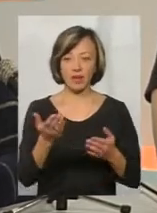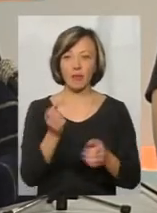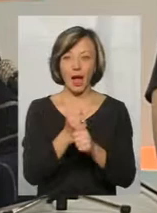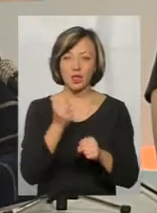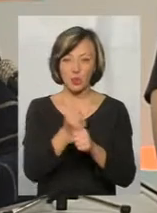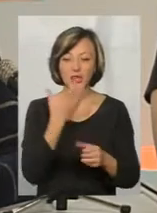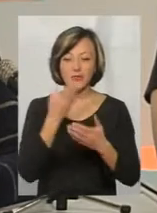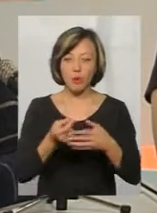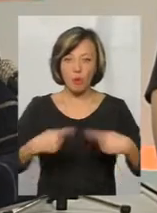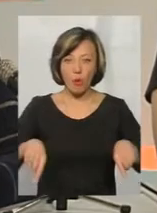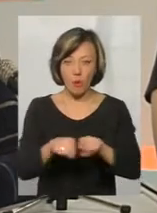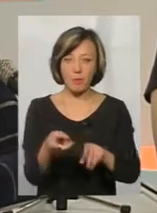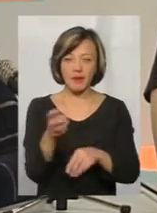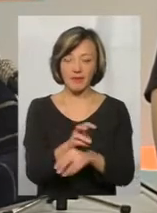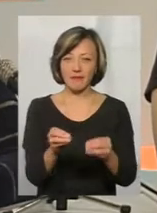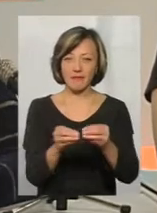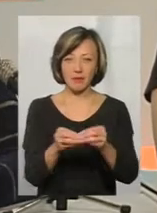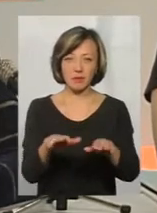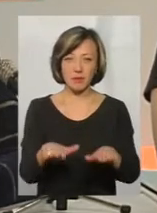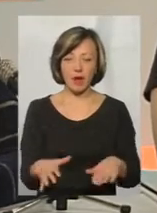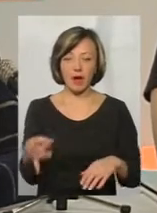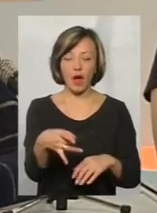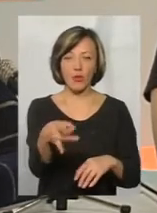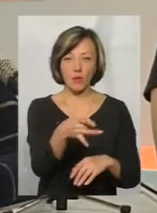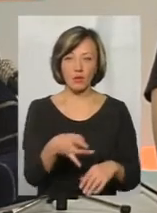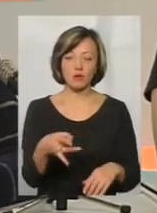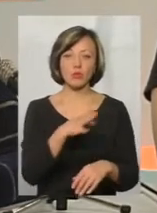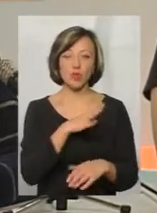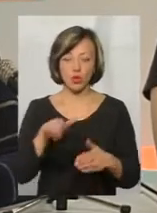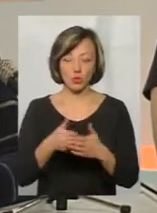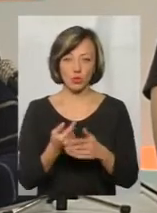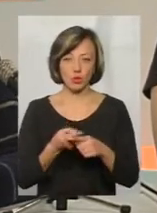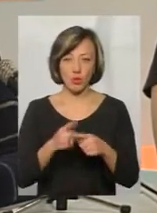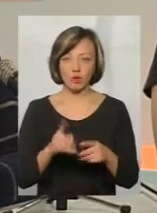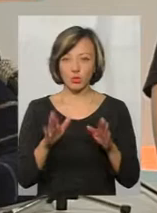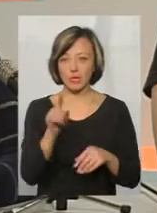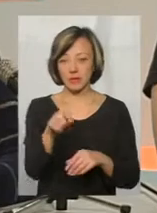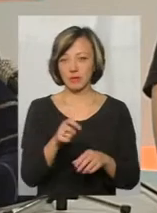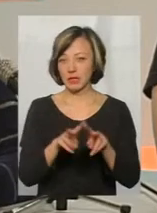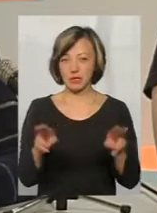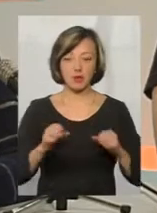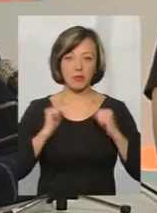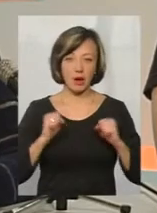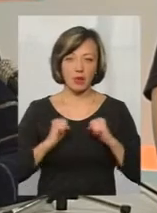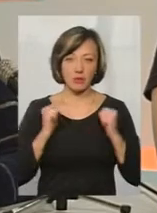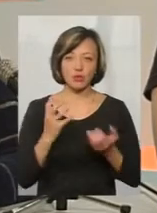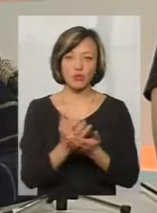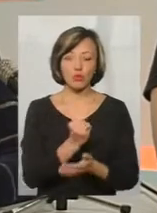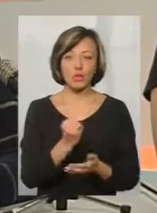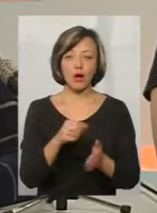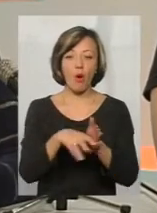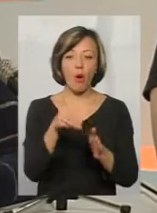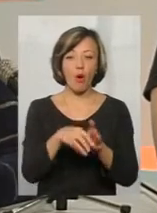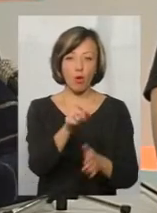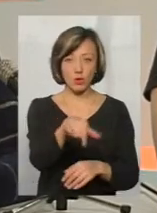скоріш за все, ви прийдете на ті ж свої самі райони, на яких ви були до цього, і будете там так само намагатися здобути голоси.